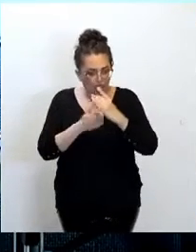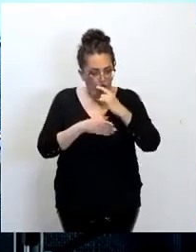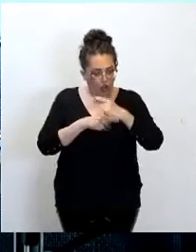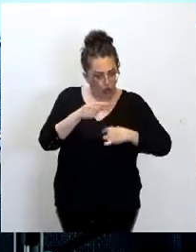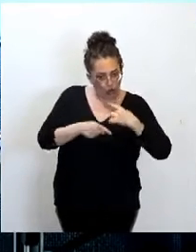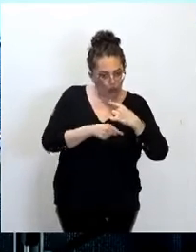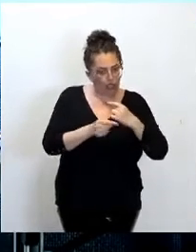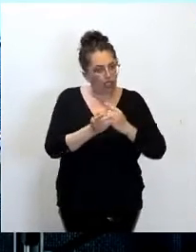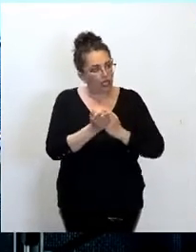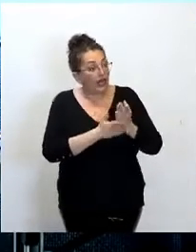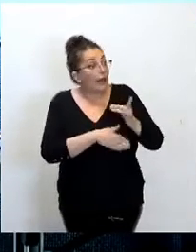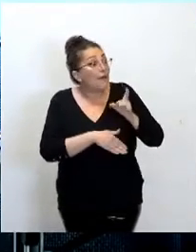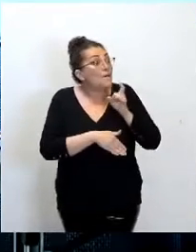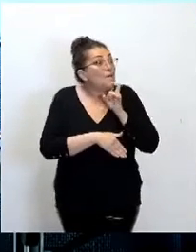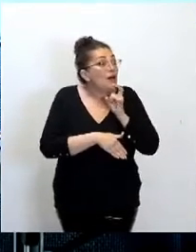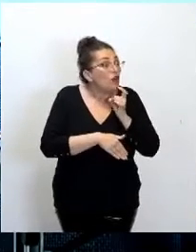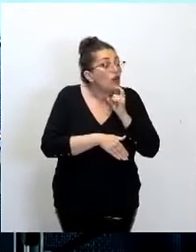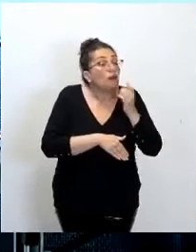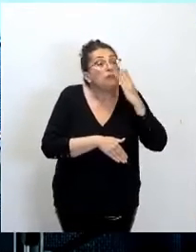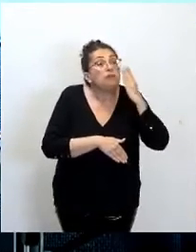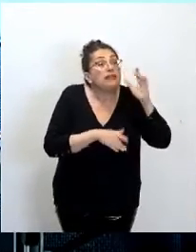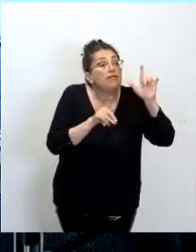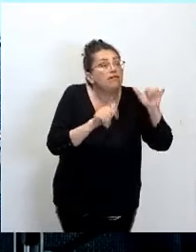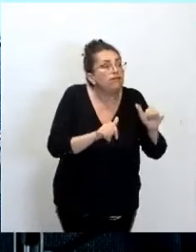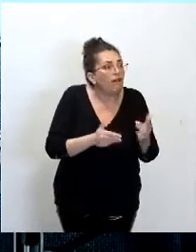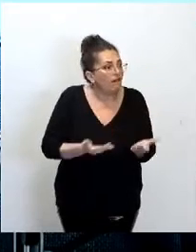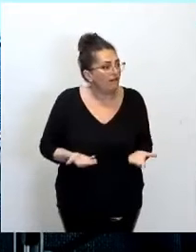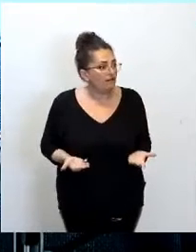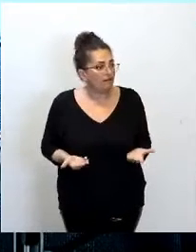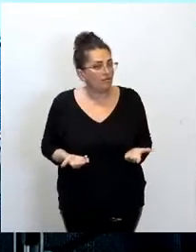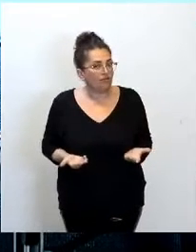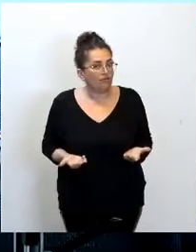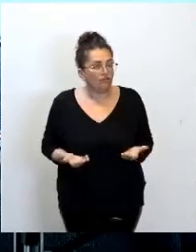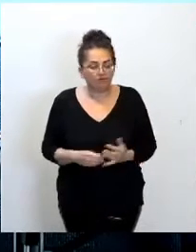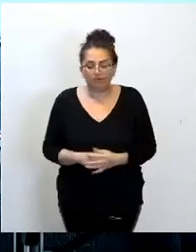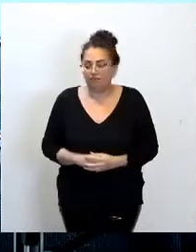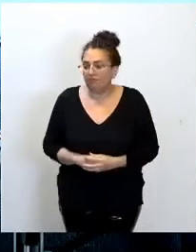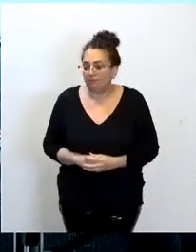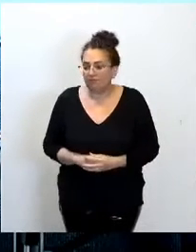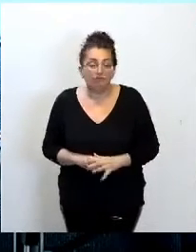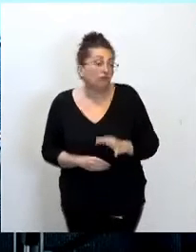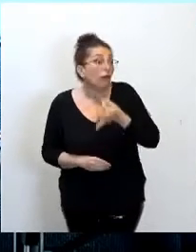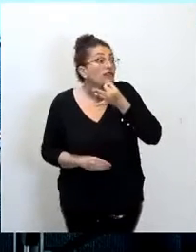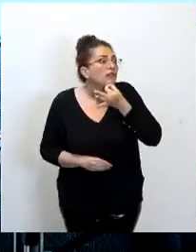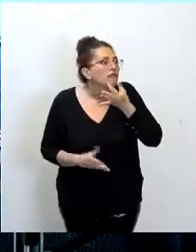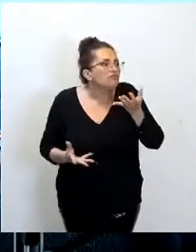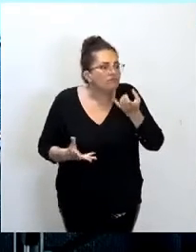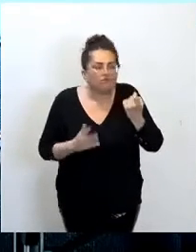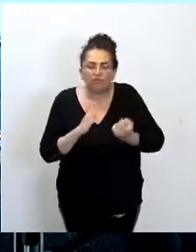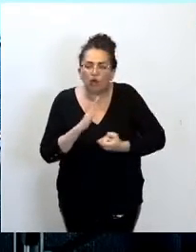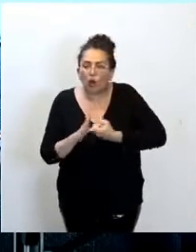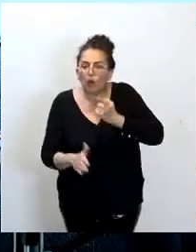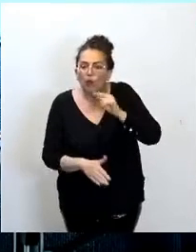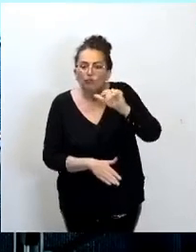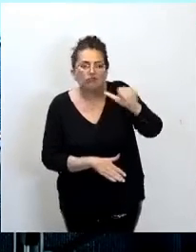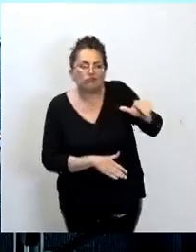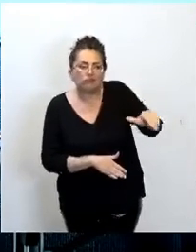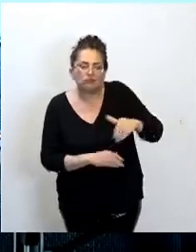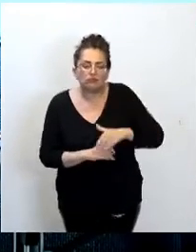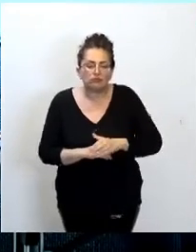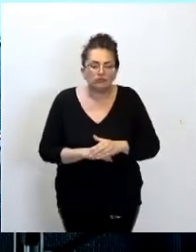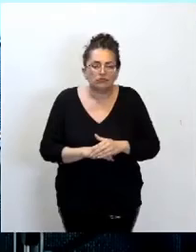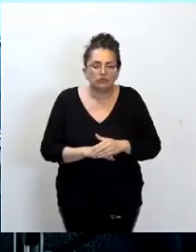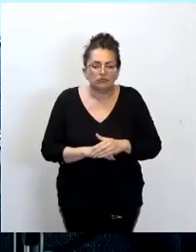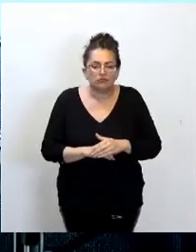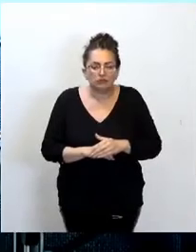n'ont pas été lancés, le cas échéant ? J'en profite d'ailleurs pour vous relancer au sujet des projets de Caudéron